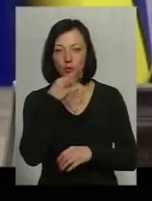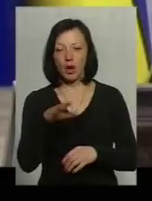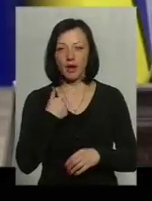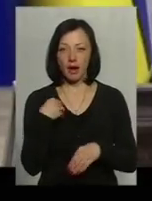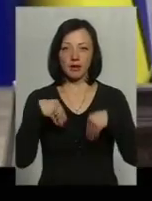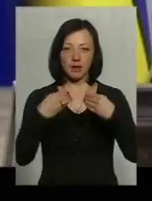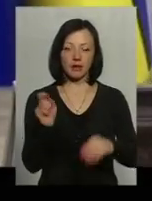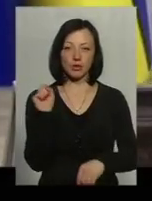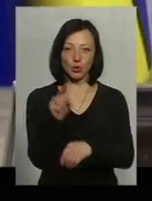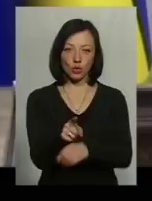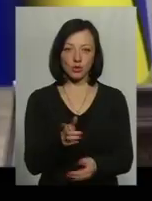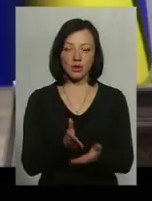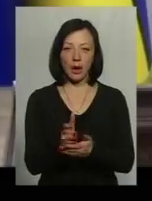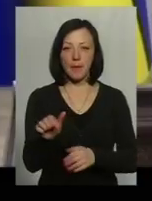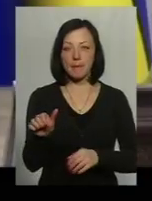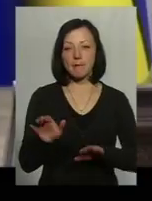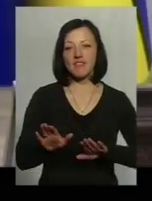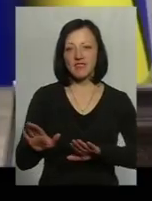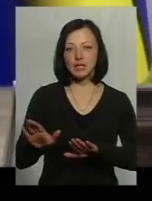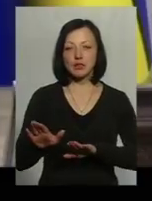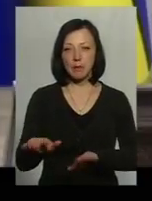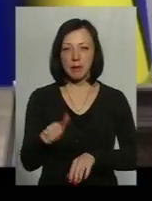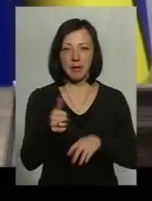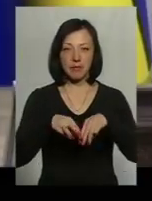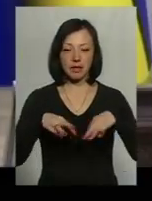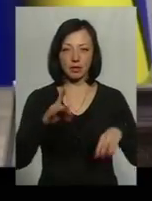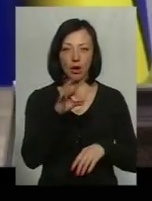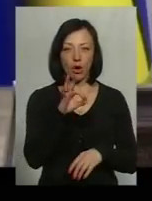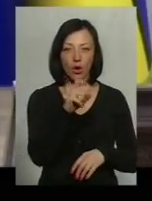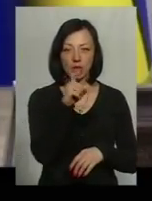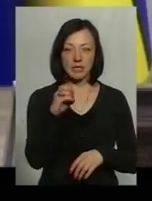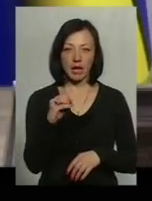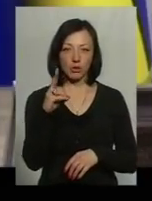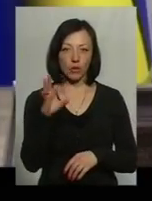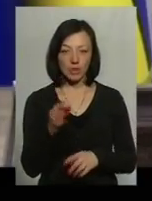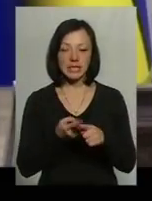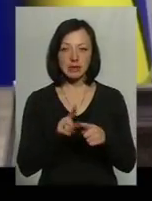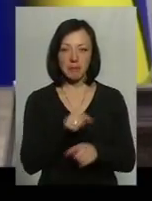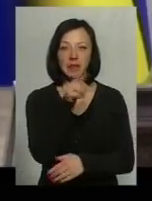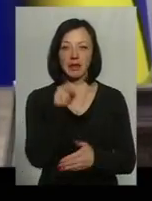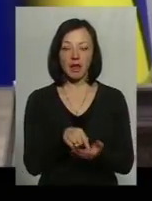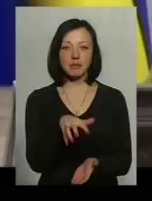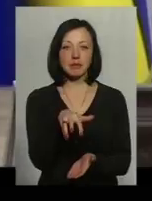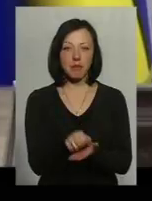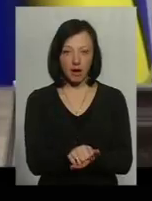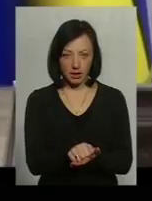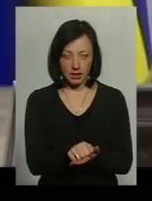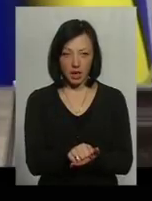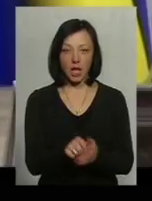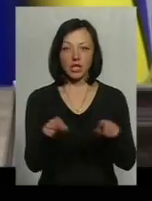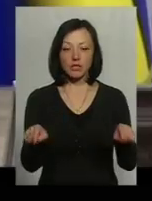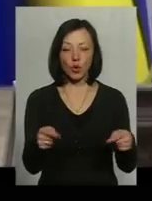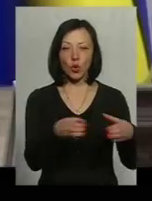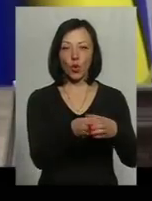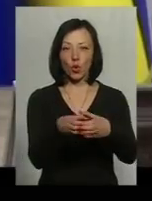доручення профі-нову віце-прем'єр-міністру Павлу Розенка, і він вже предметом цим питанням займається, створені